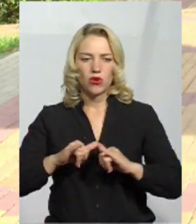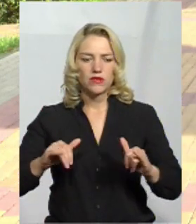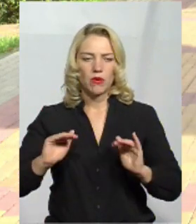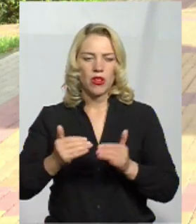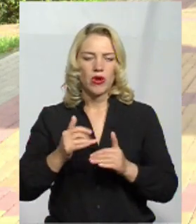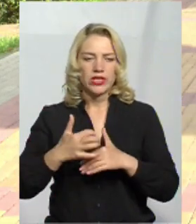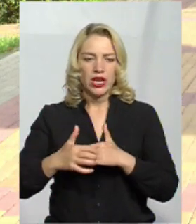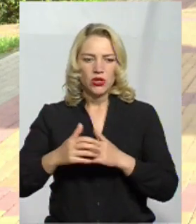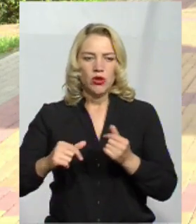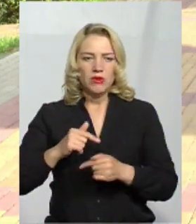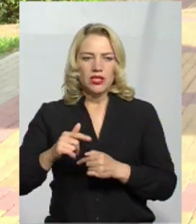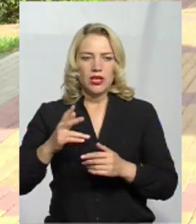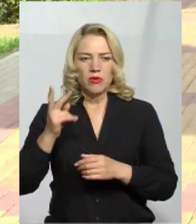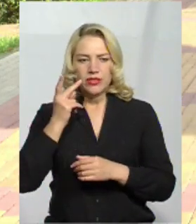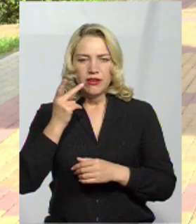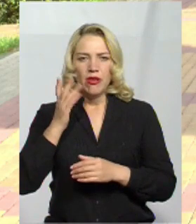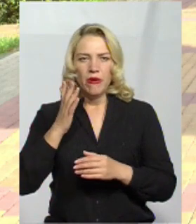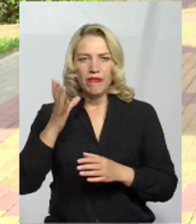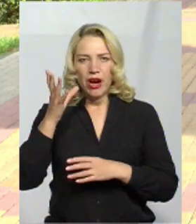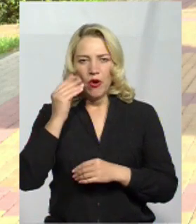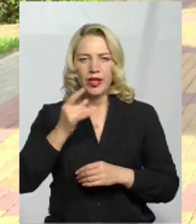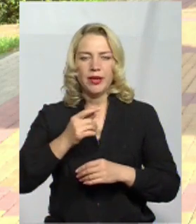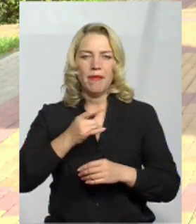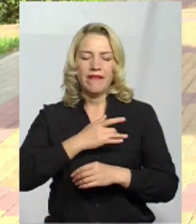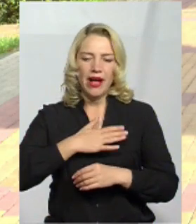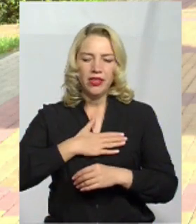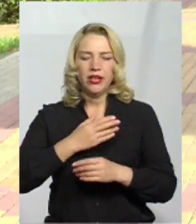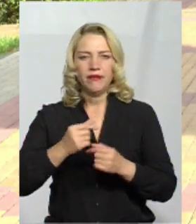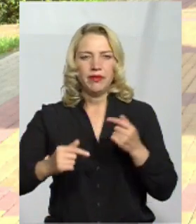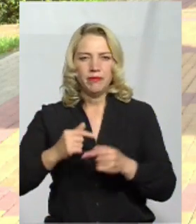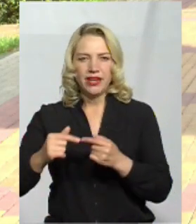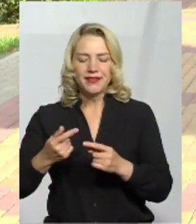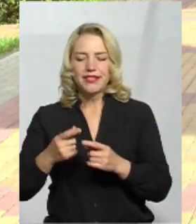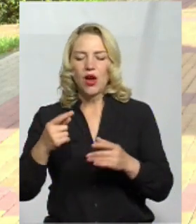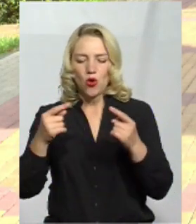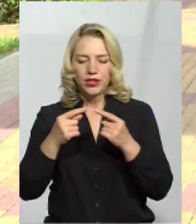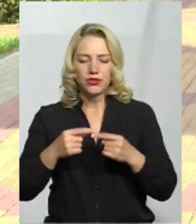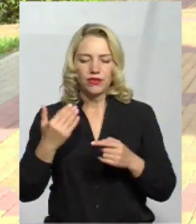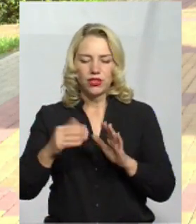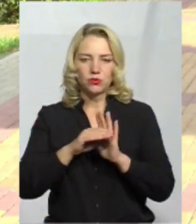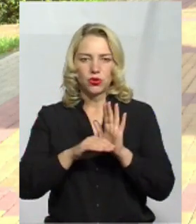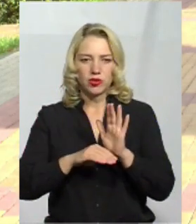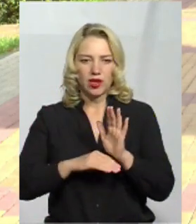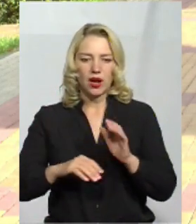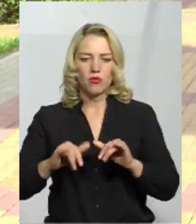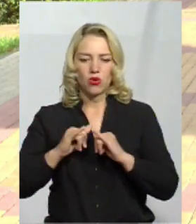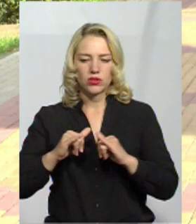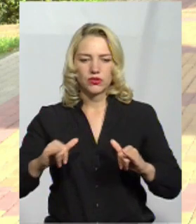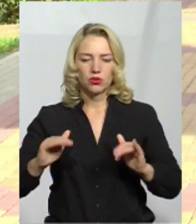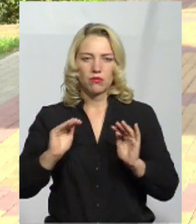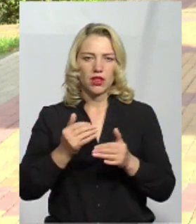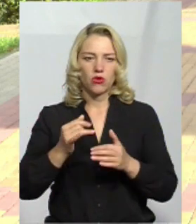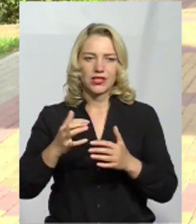бізнесу та постійно враховувати права та інтереси підприємців. Конкретизуйте, будь ласка, анонсовану вам програму розвитку малого та середнього бізнесу.